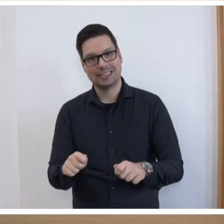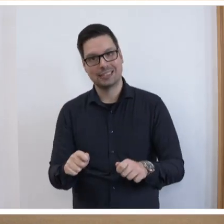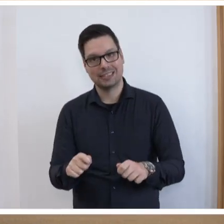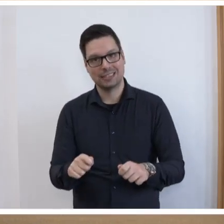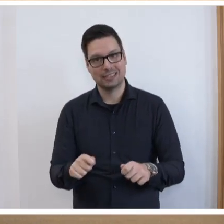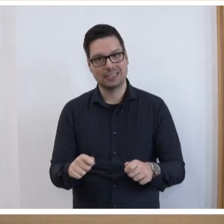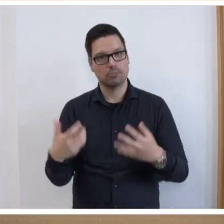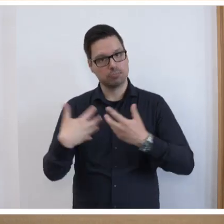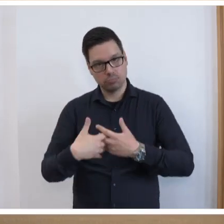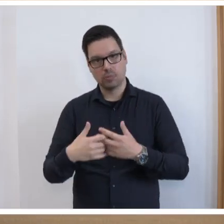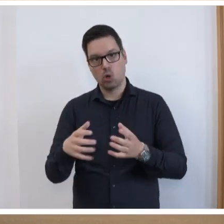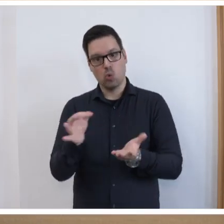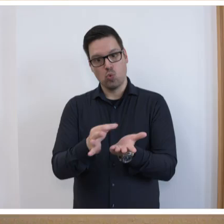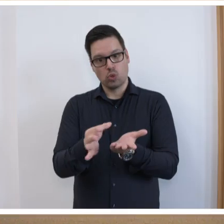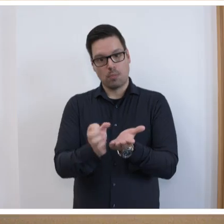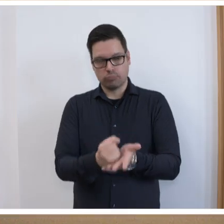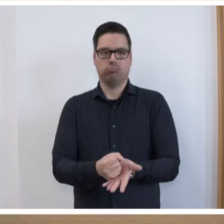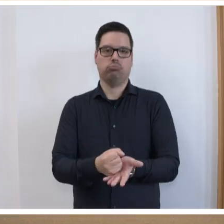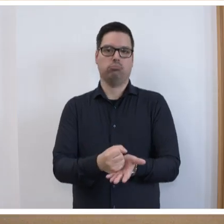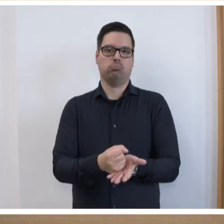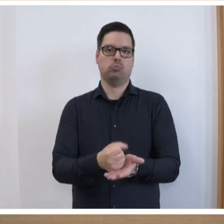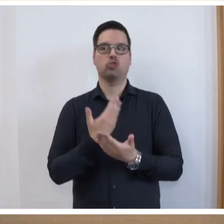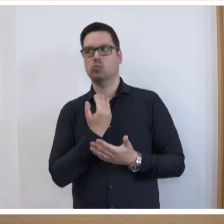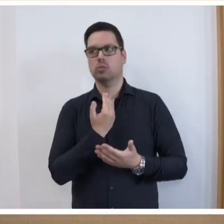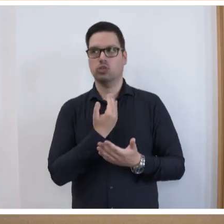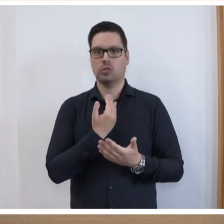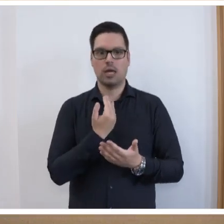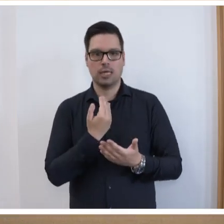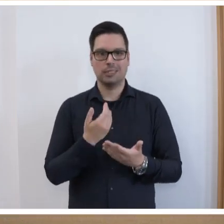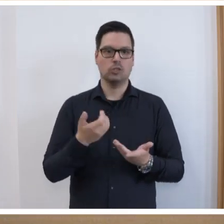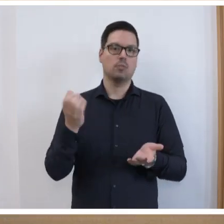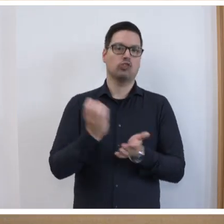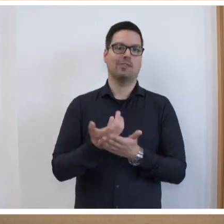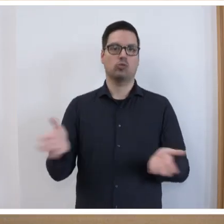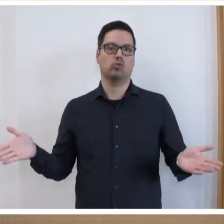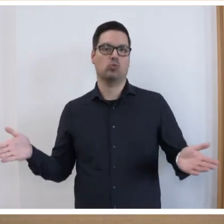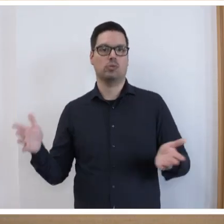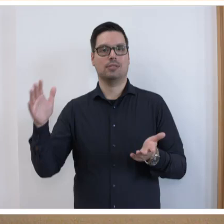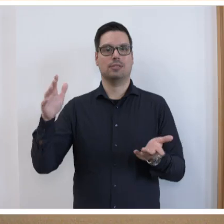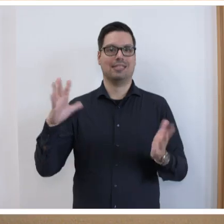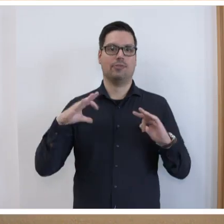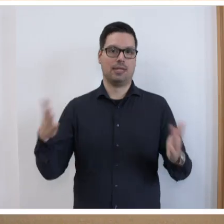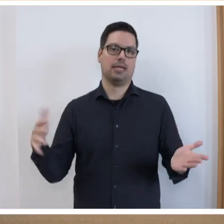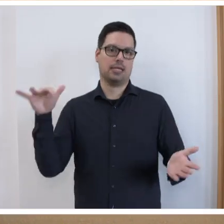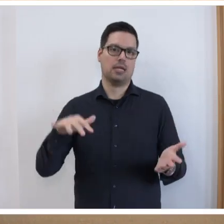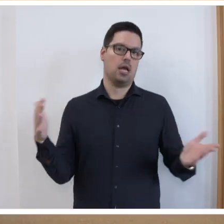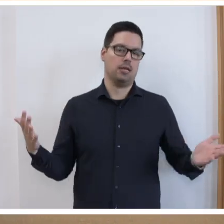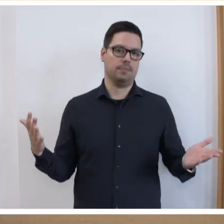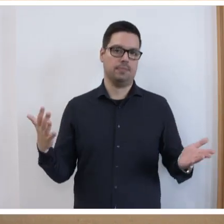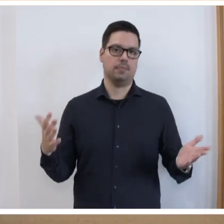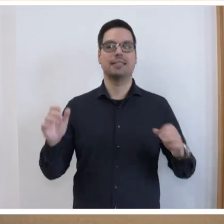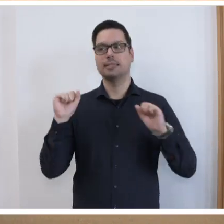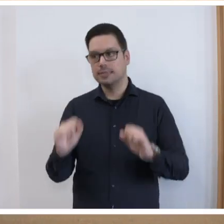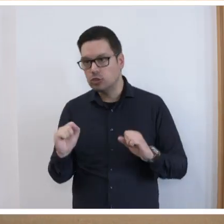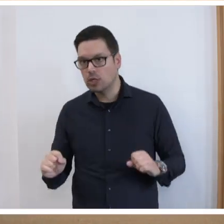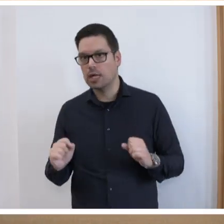verlässlich die Lücke und die Unsicherheiten, die durch mögliche beschäftigungslose Zeit in den Ferien entstanden ist. Sicherheit